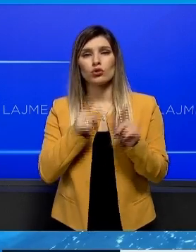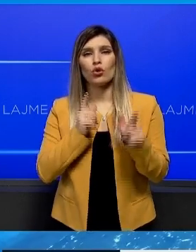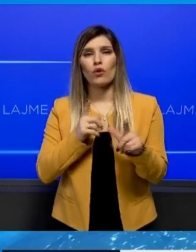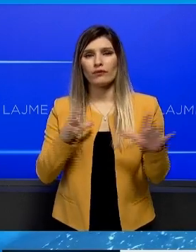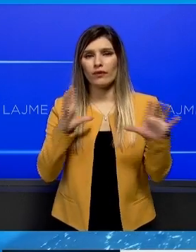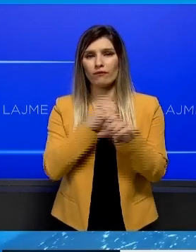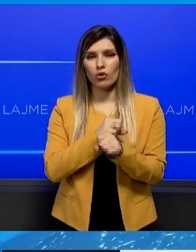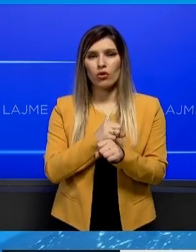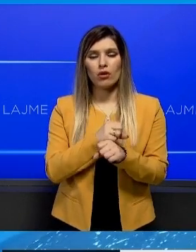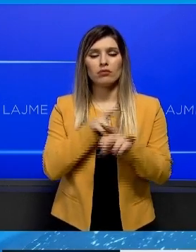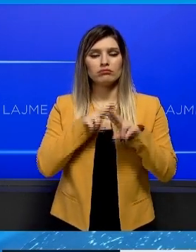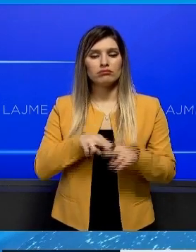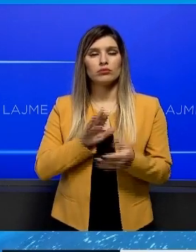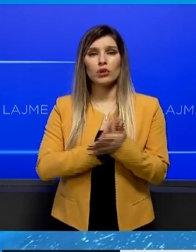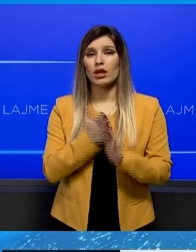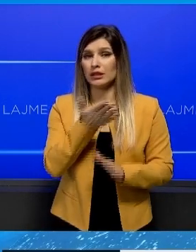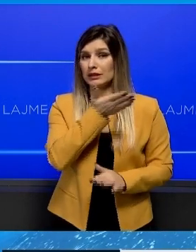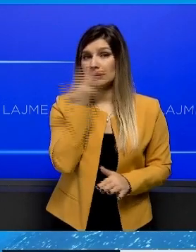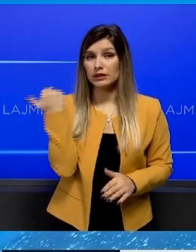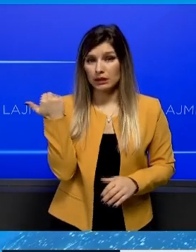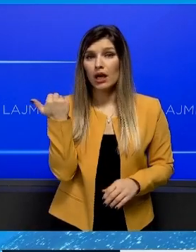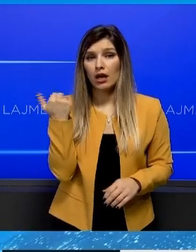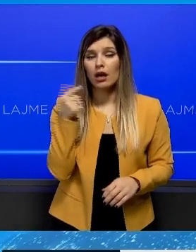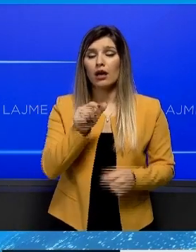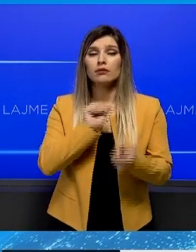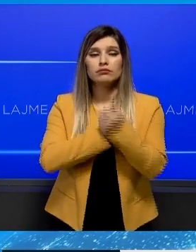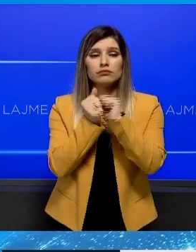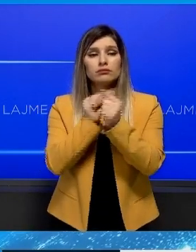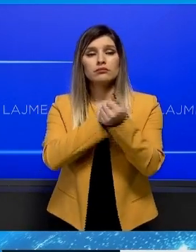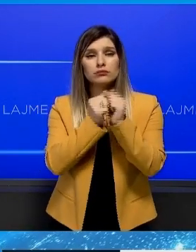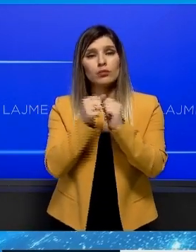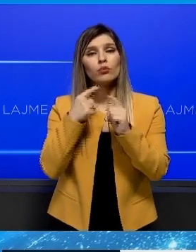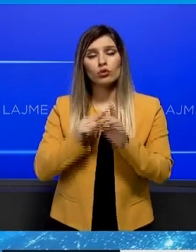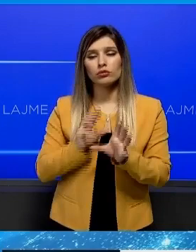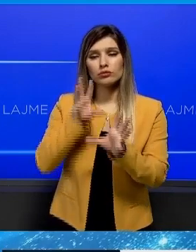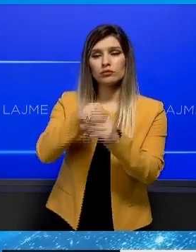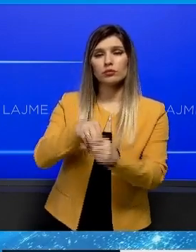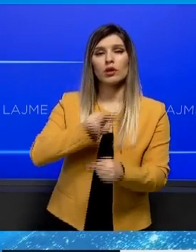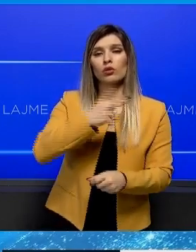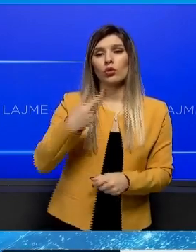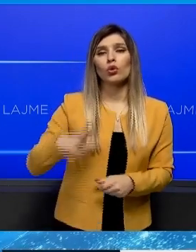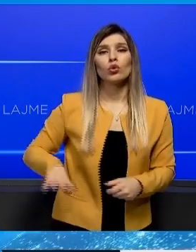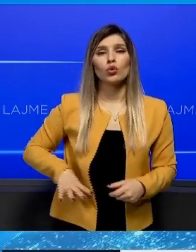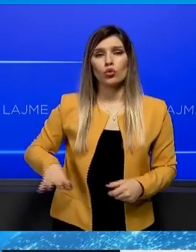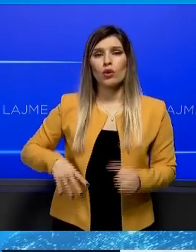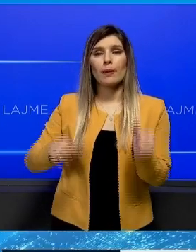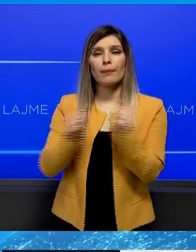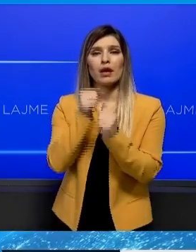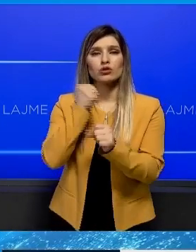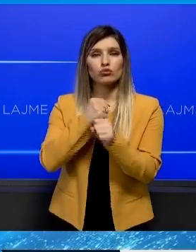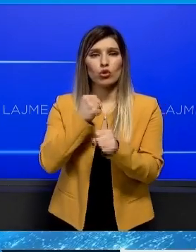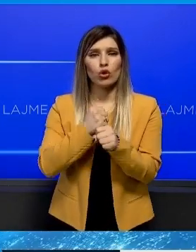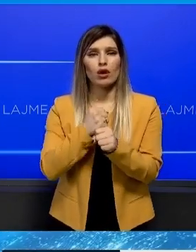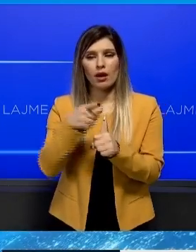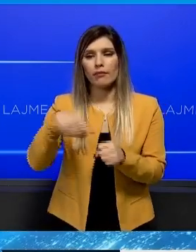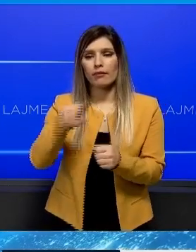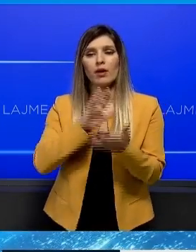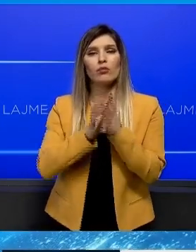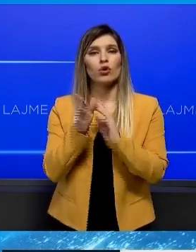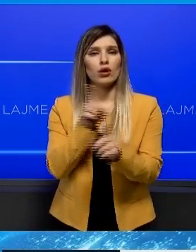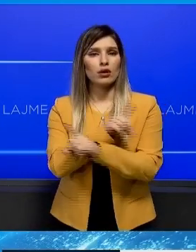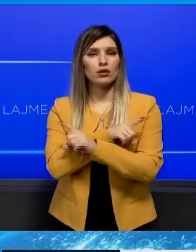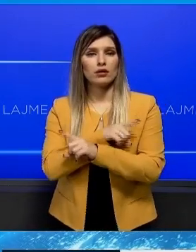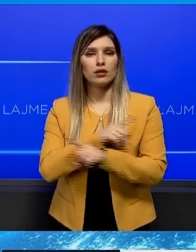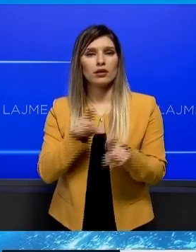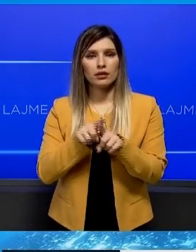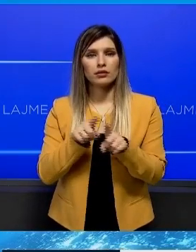përmbjetesi në në vetme në Kosovën e pas luftës, ajo bashkua me disa gratë të tjera të fshatit që kishin betur të veja dhe kryuan